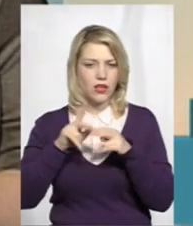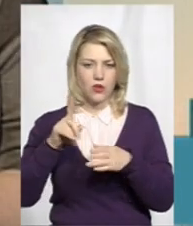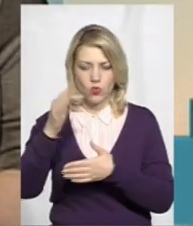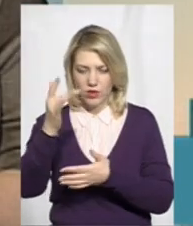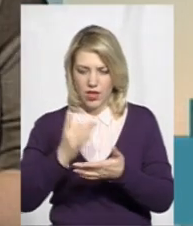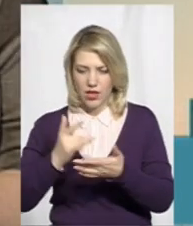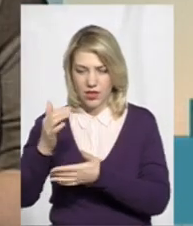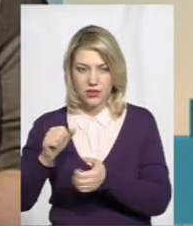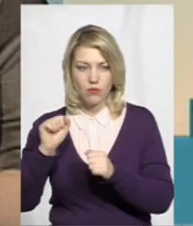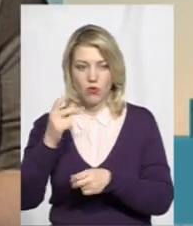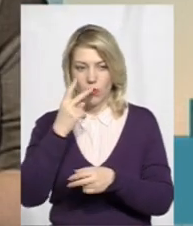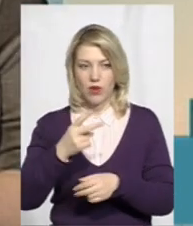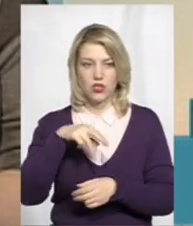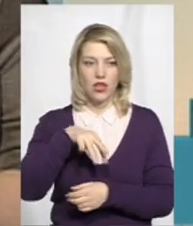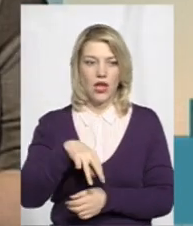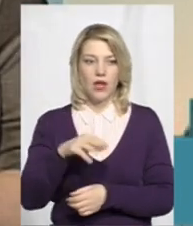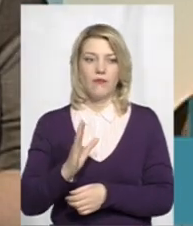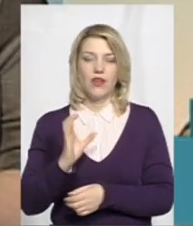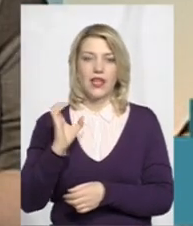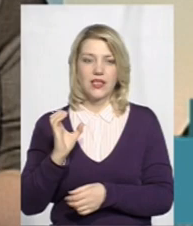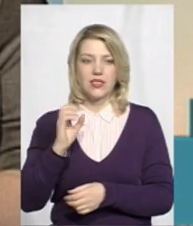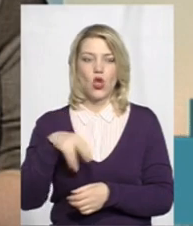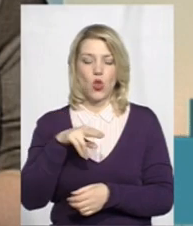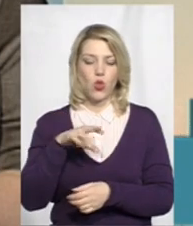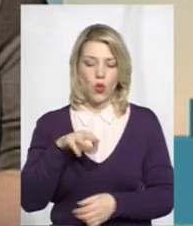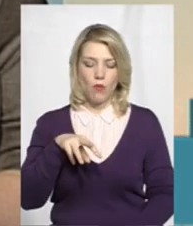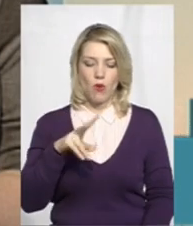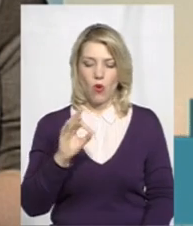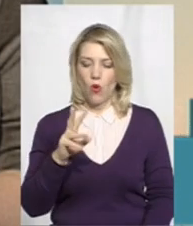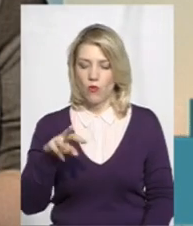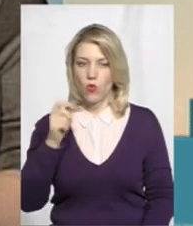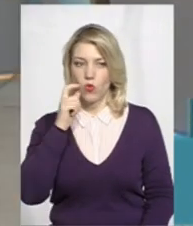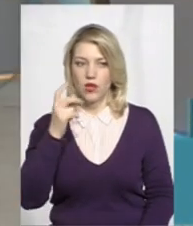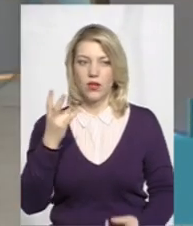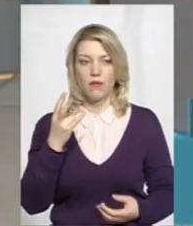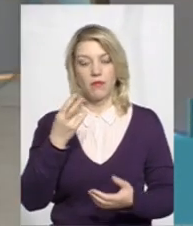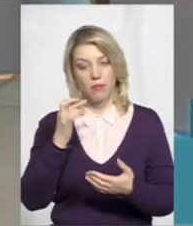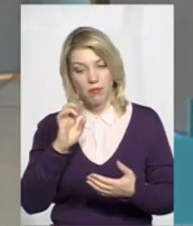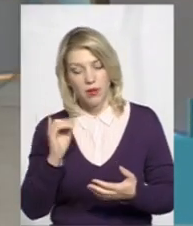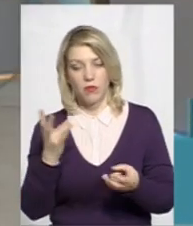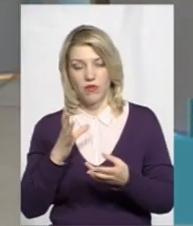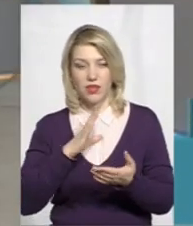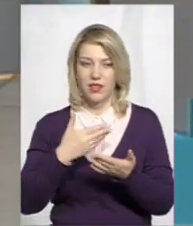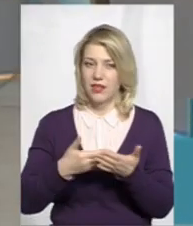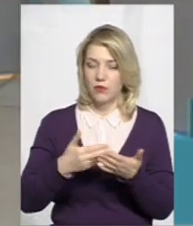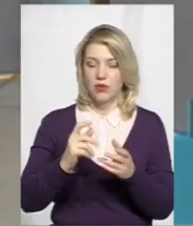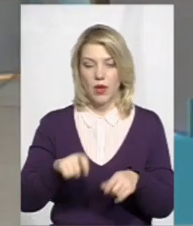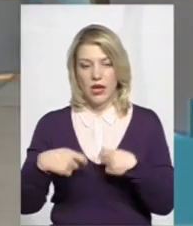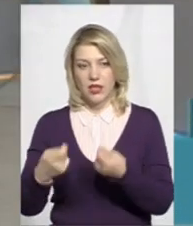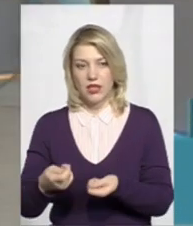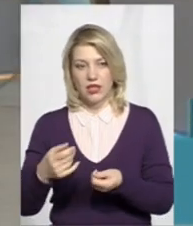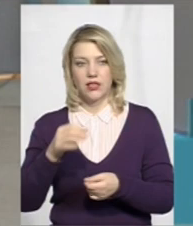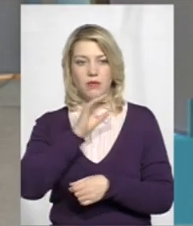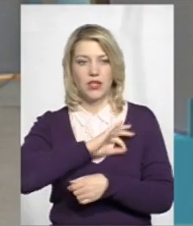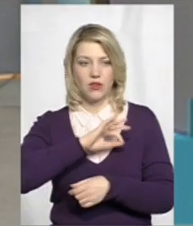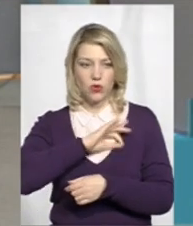в реєстрі можна побачити МВС, думком Україна, вони ніби мали би передати в користування